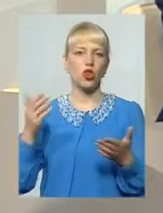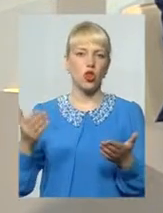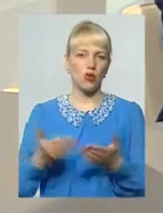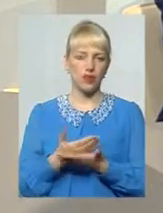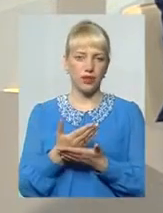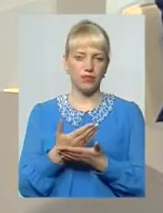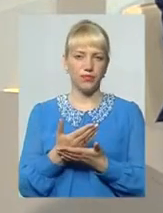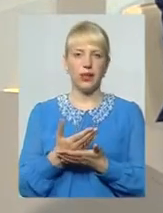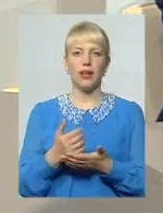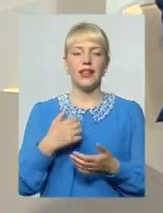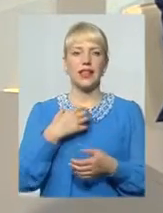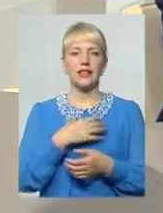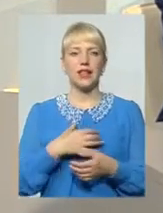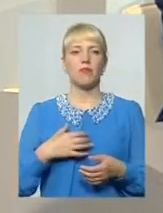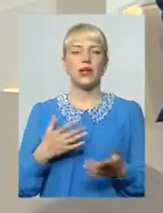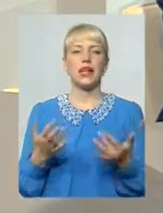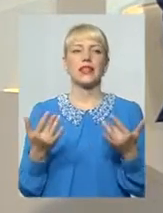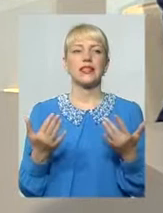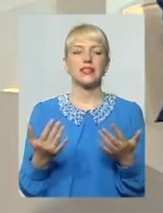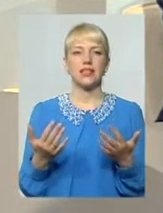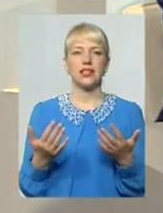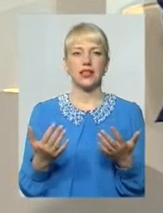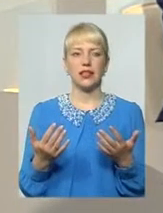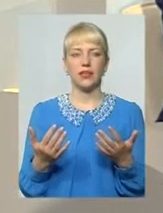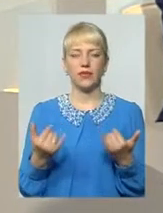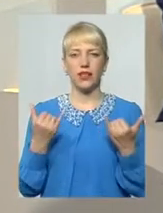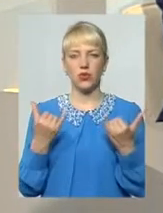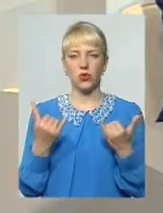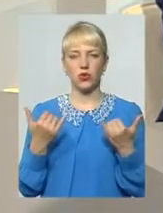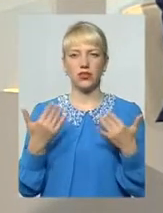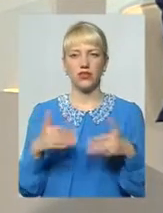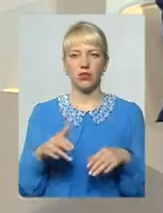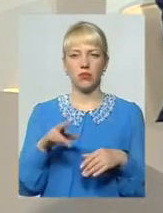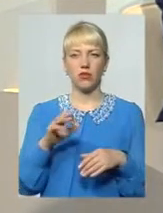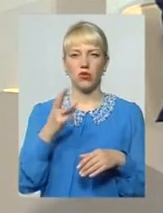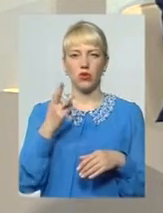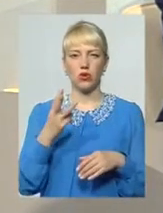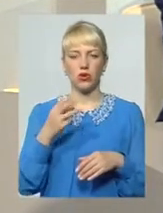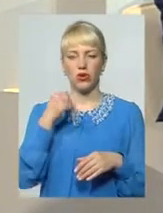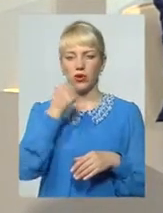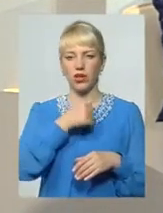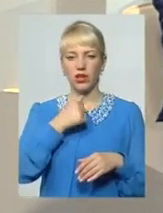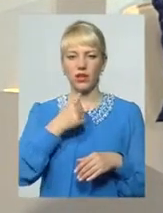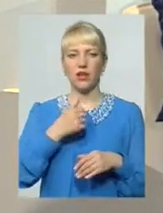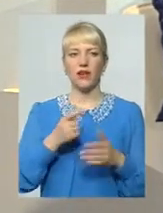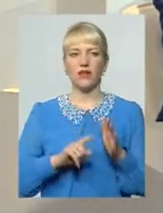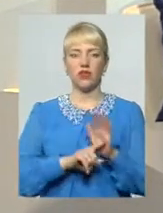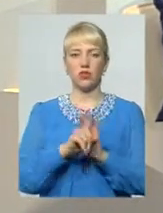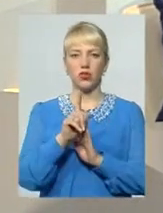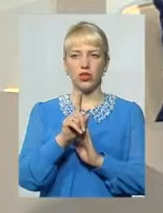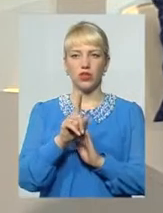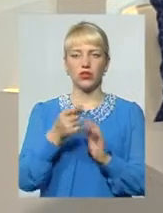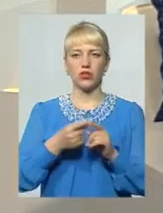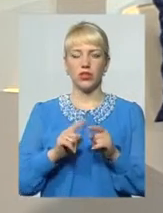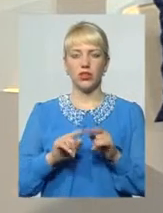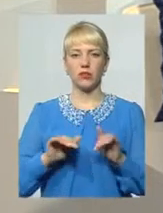Насамперед, наскільки на сьогодні вже по трьох роках, по суті, від початку тих